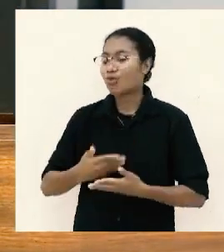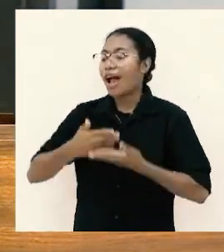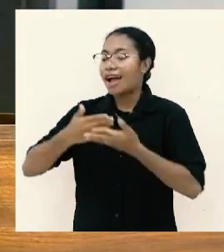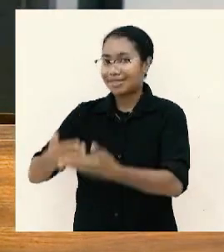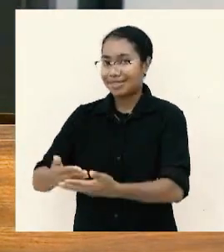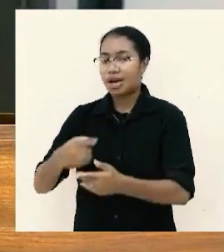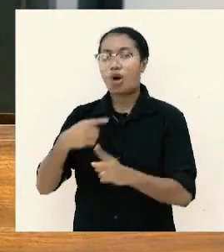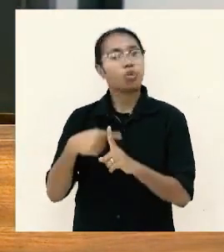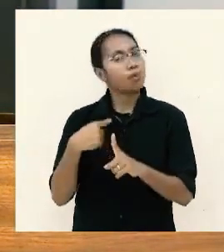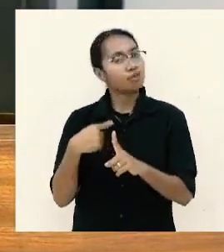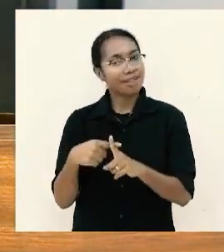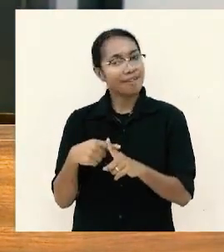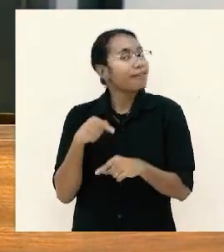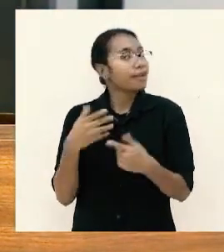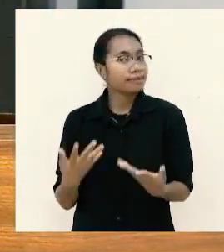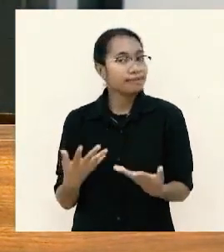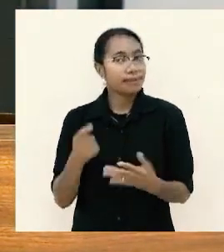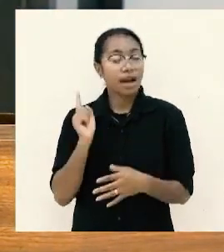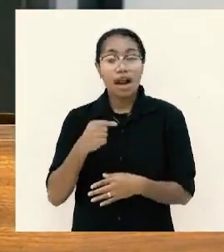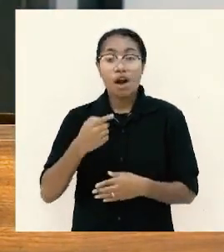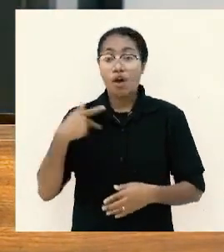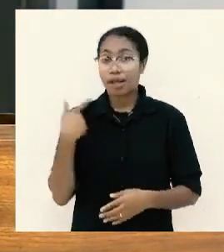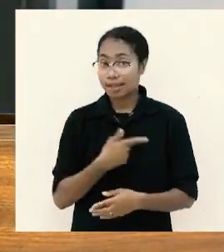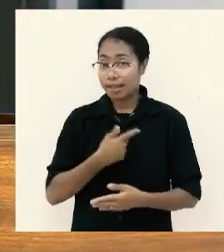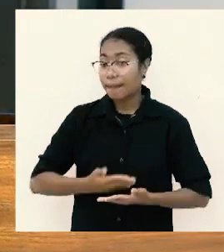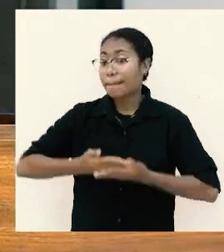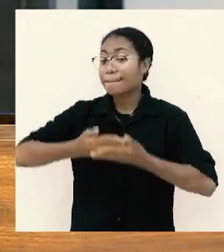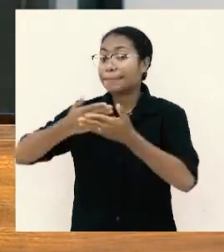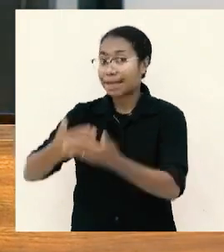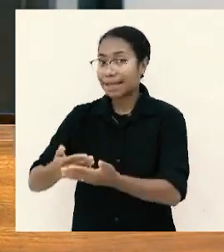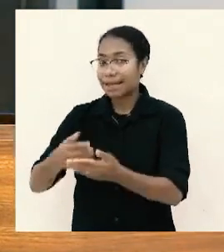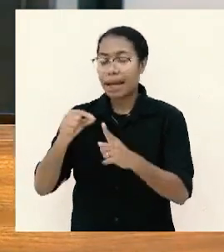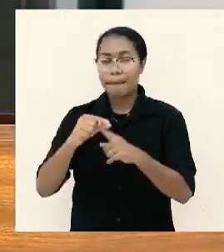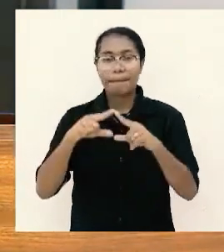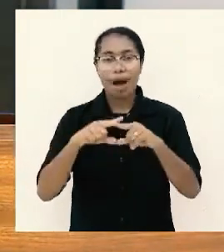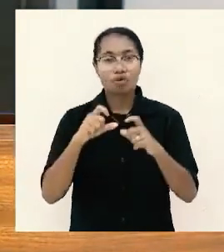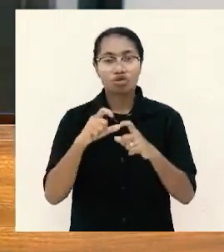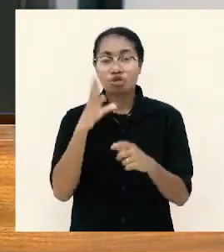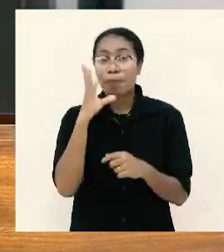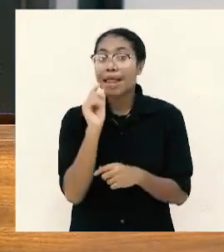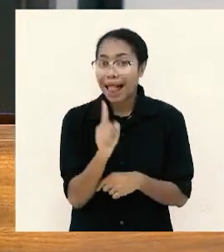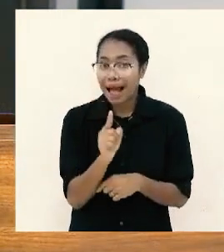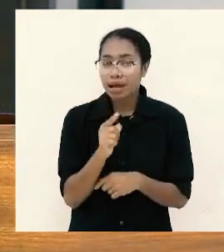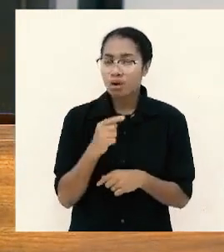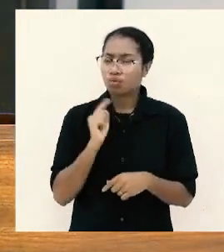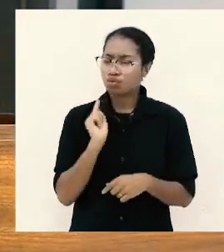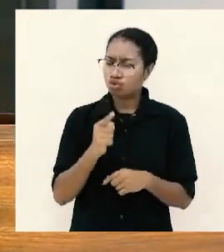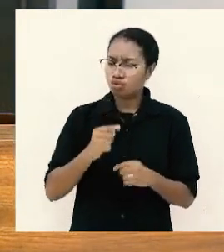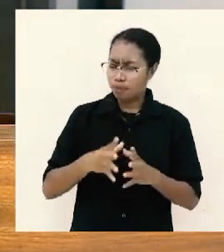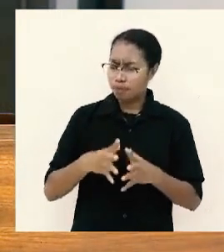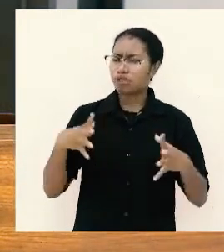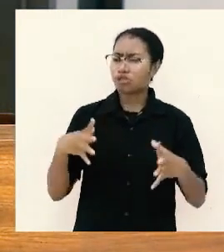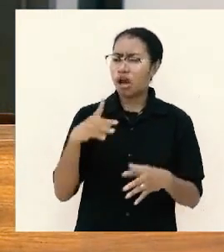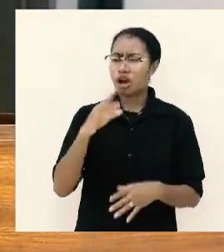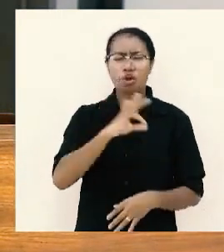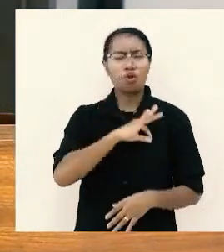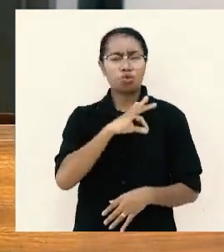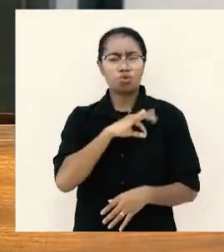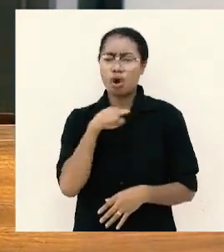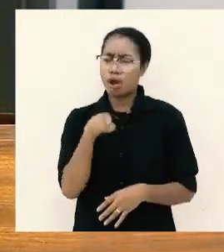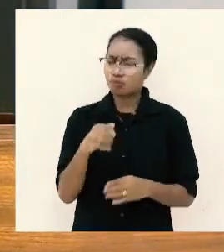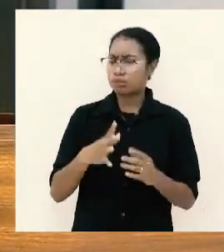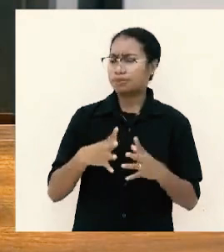Karena dengan memberi itu Paulus berkata itu memperbesar keuntunganmu.